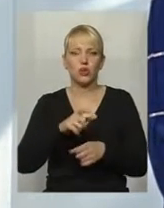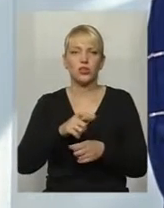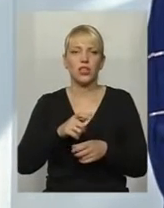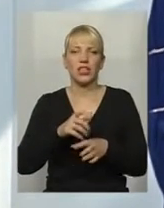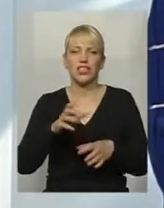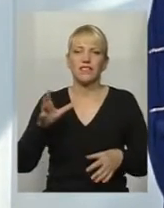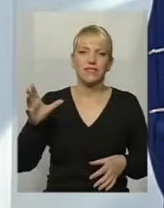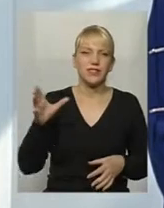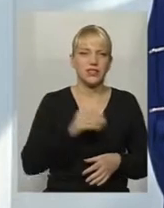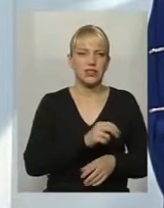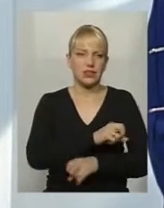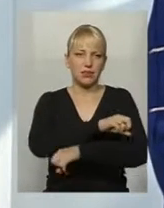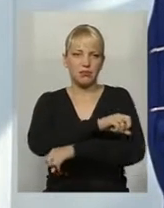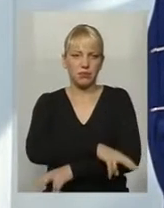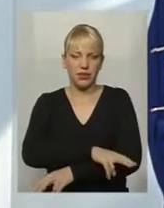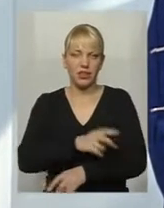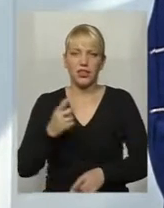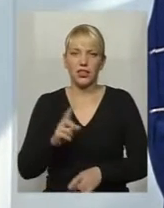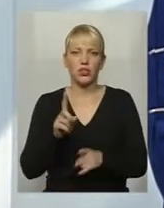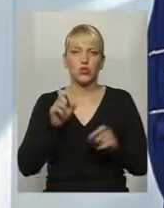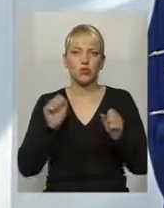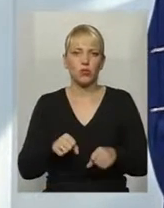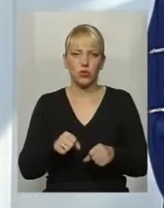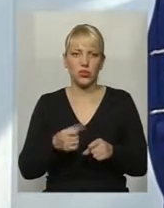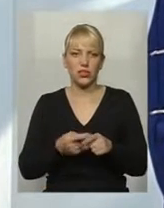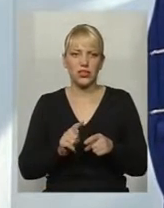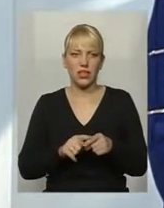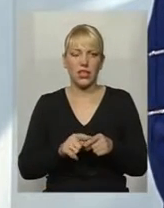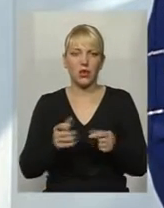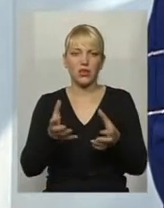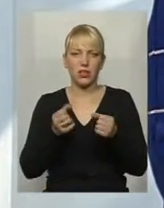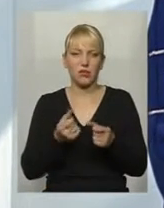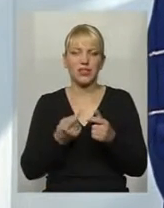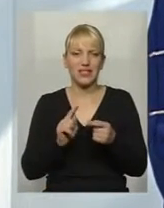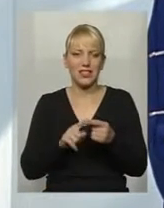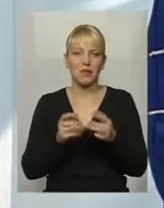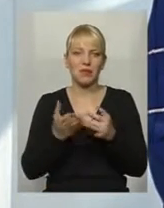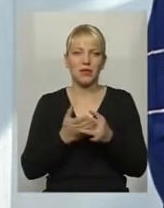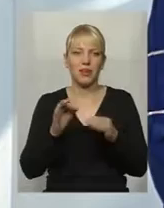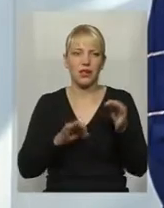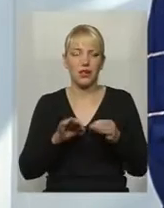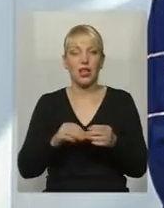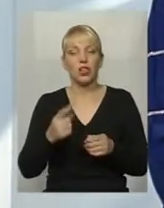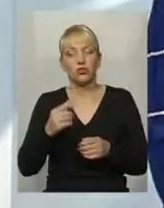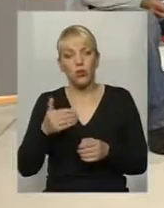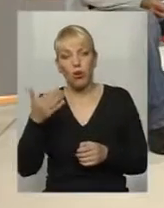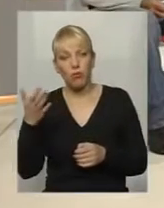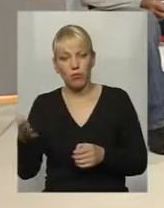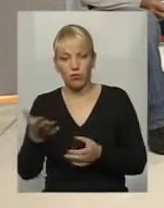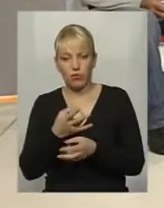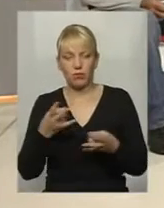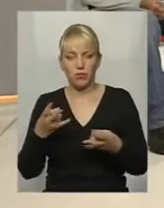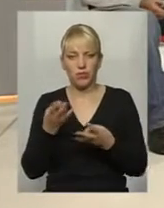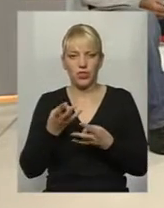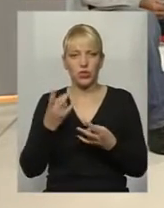І єдине, що вони можуть отримати реально, це прописані пільги. От така моя відповідь. З одного боку, ми маємо культивувати